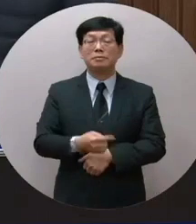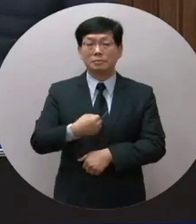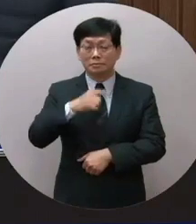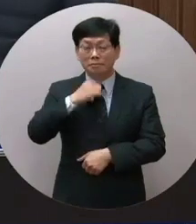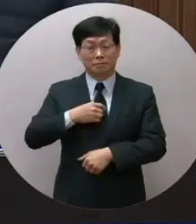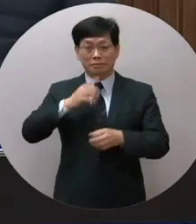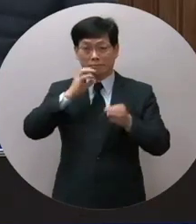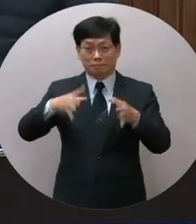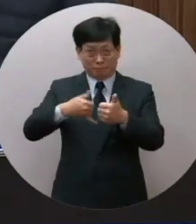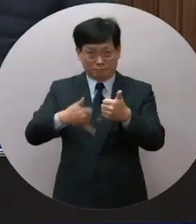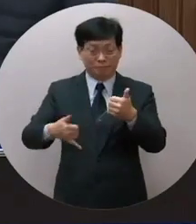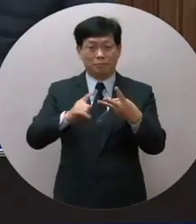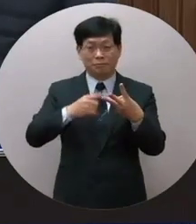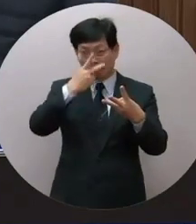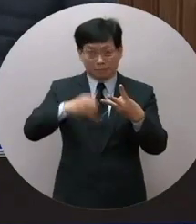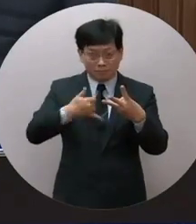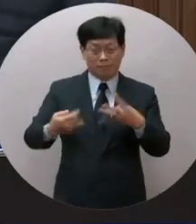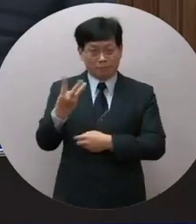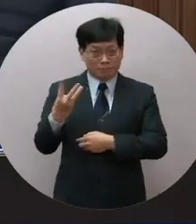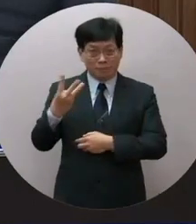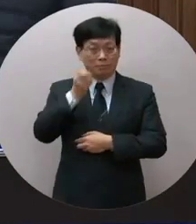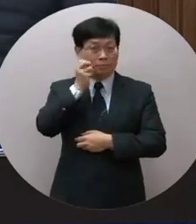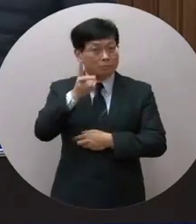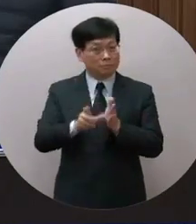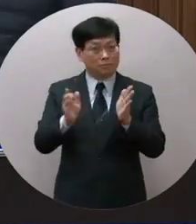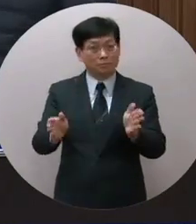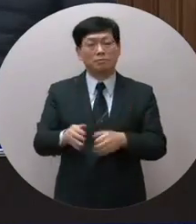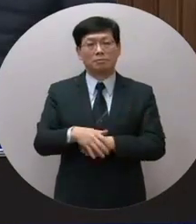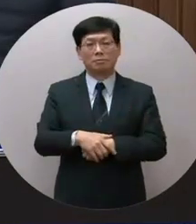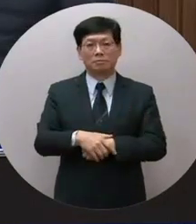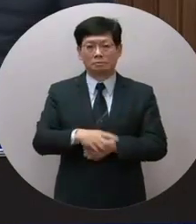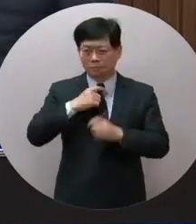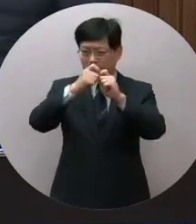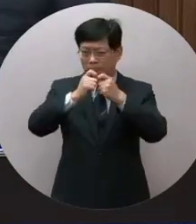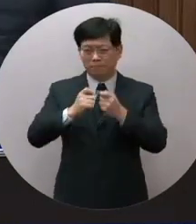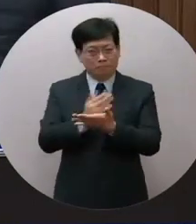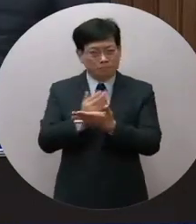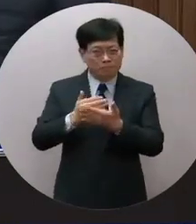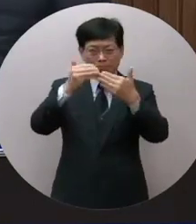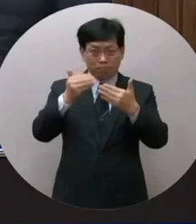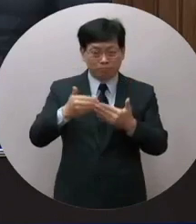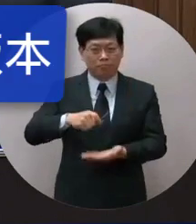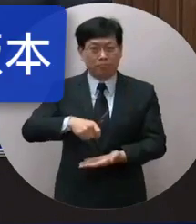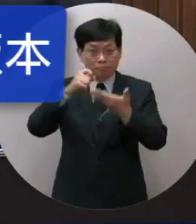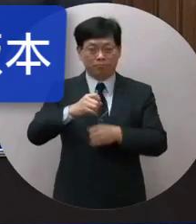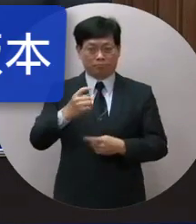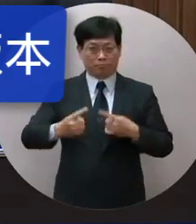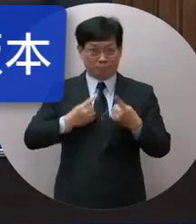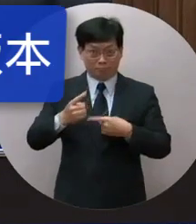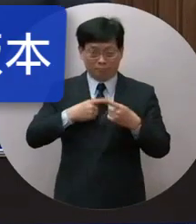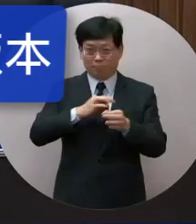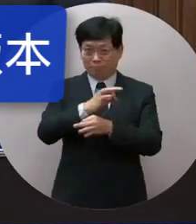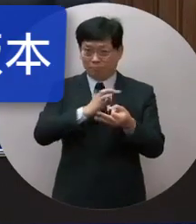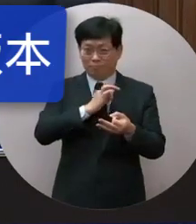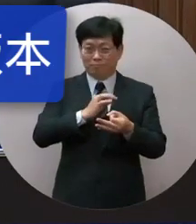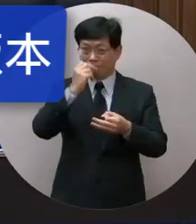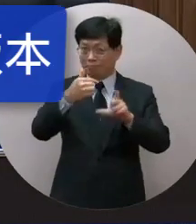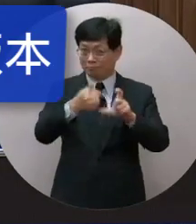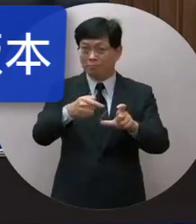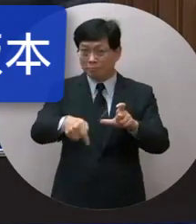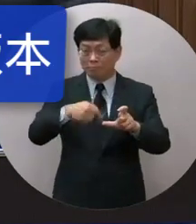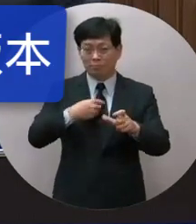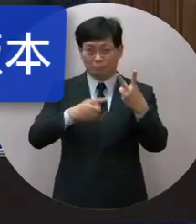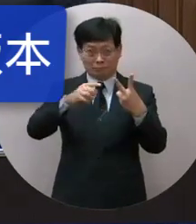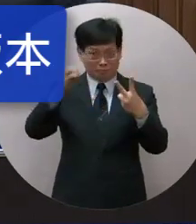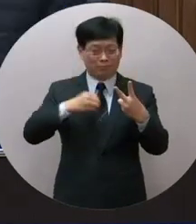我跟費用泰委員跟賴斯巴委員經過兩個月的時間仔細評估之後提出自由貿易經濟特